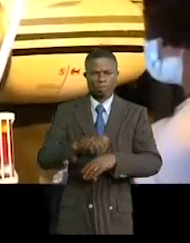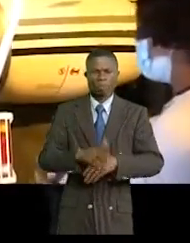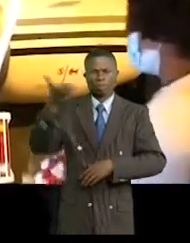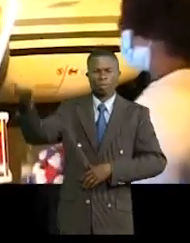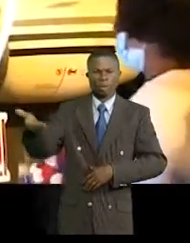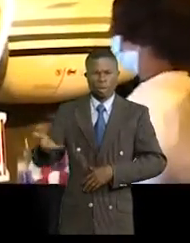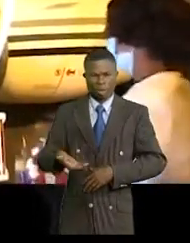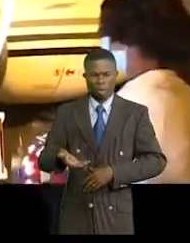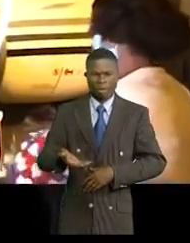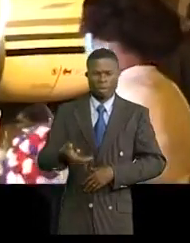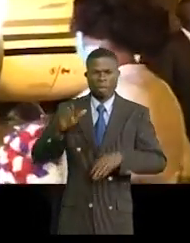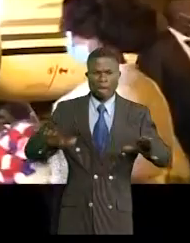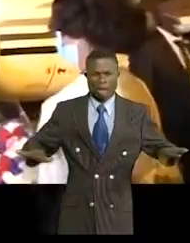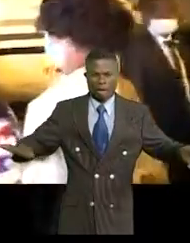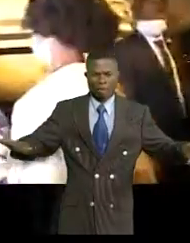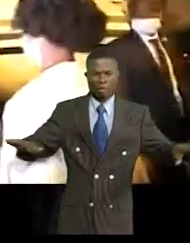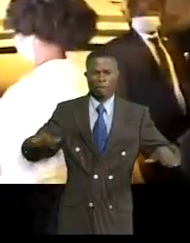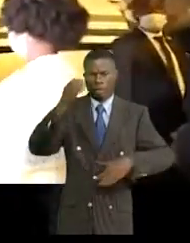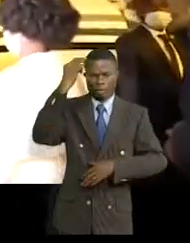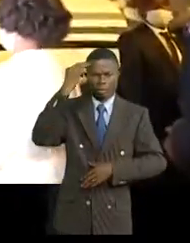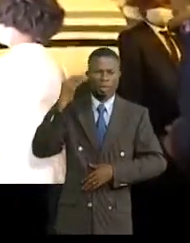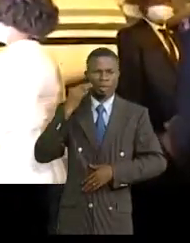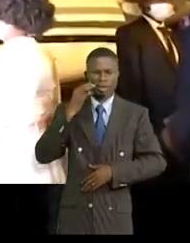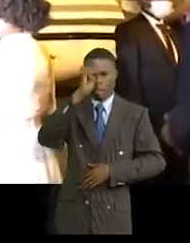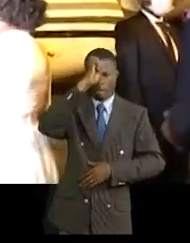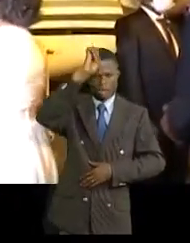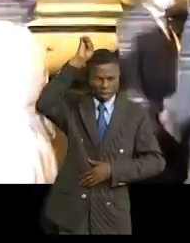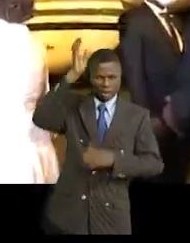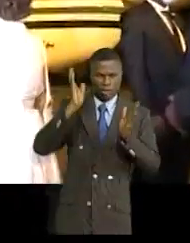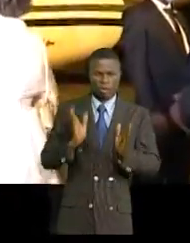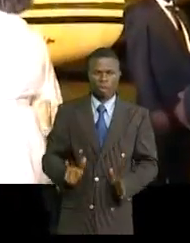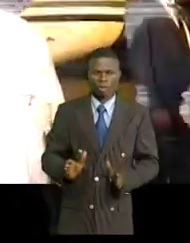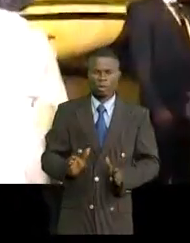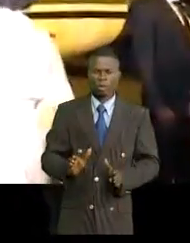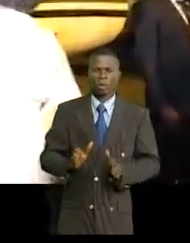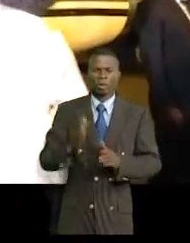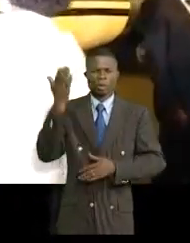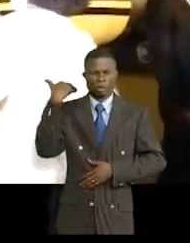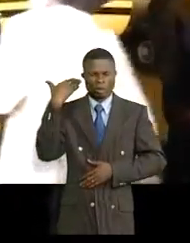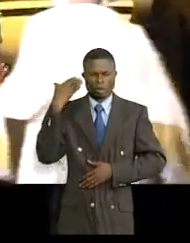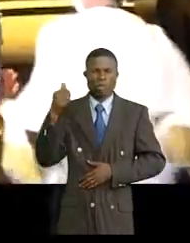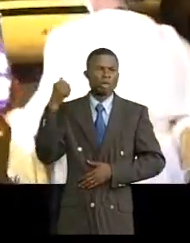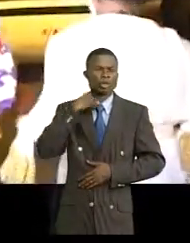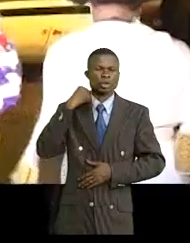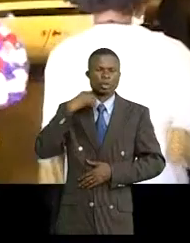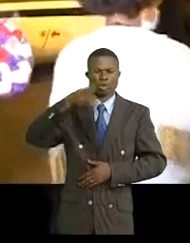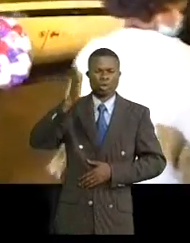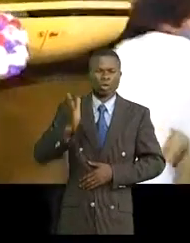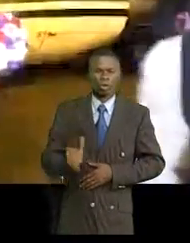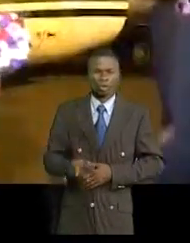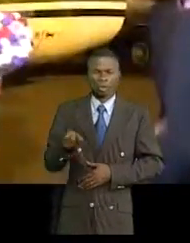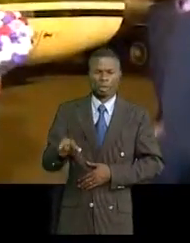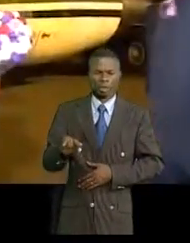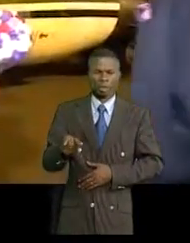au pied de l'avion par le ministre éthiopien des eaux et irrigations, docteur ingénieur Siliti